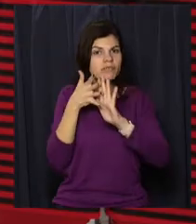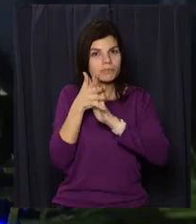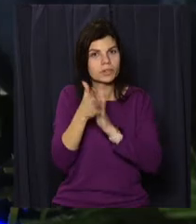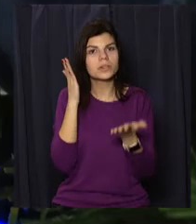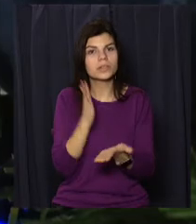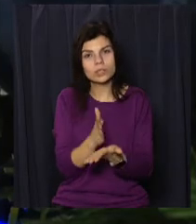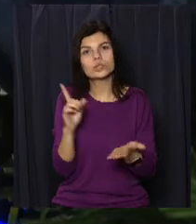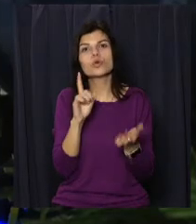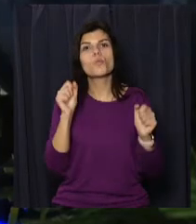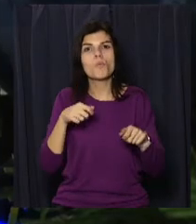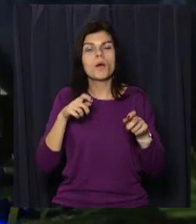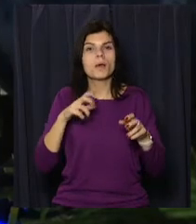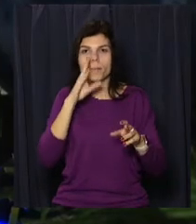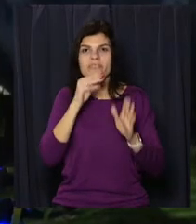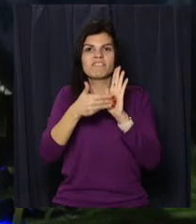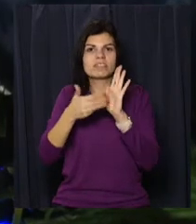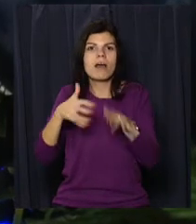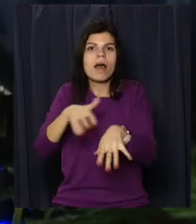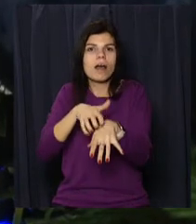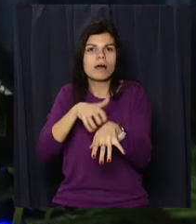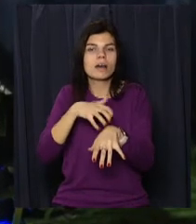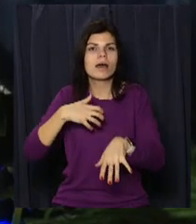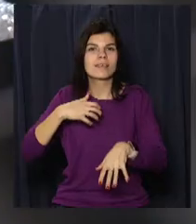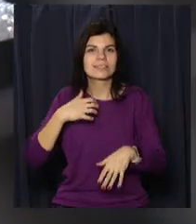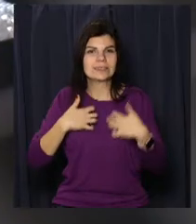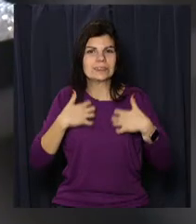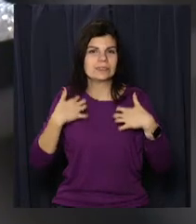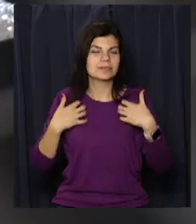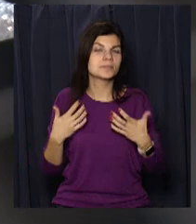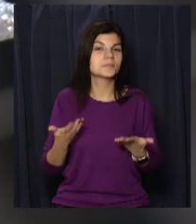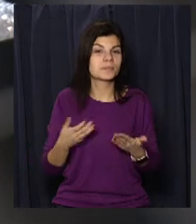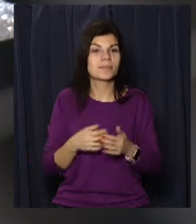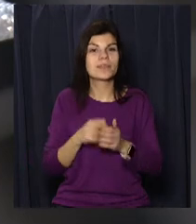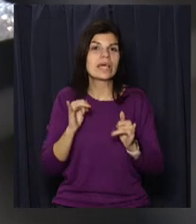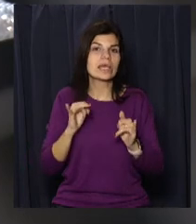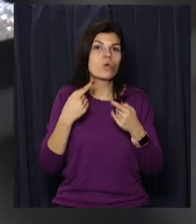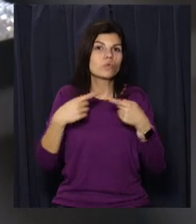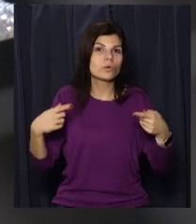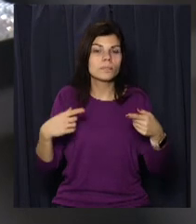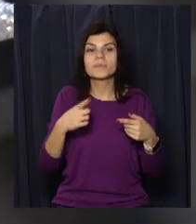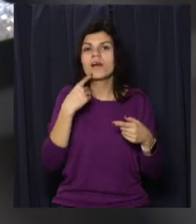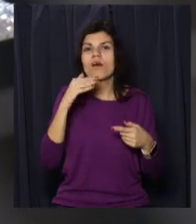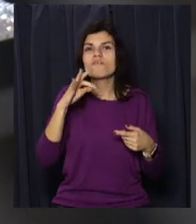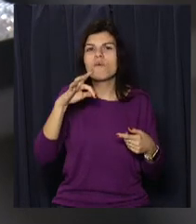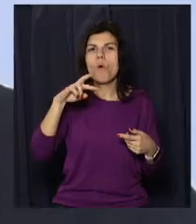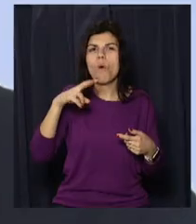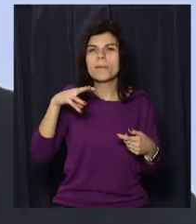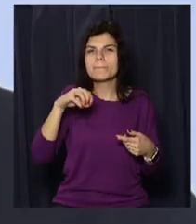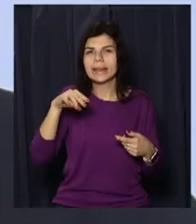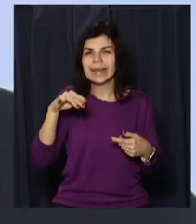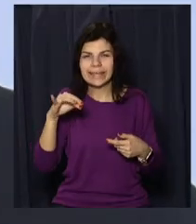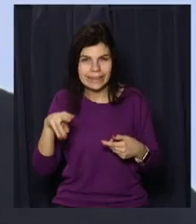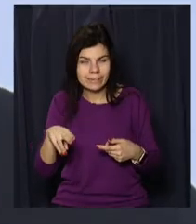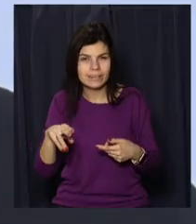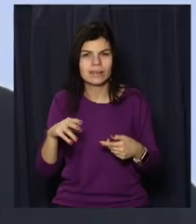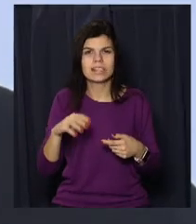причиною алергії та призвести до більш складних захворювань. Може містити в собі фальмадегіди, міць, свінець і так далі.